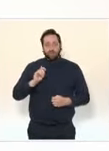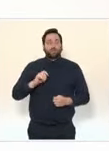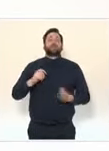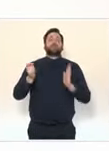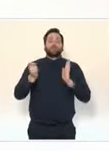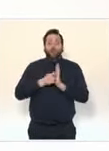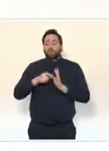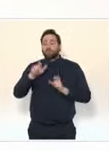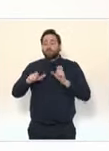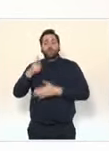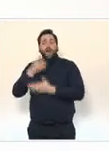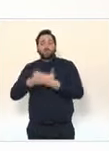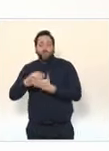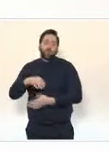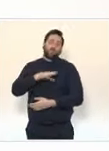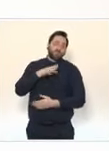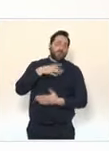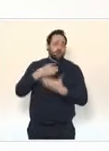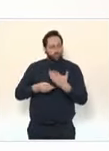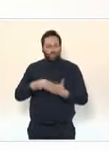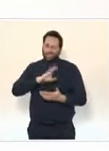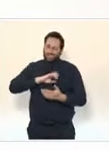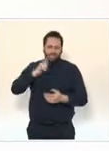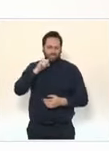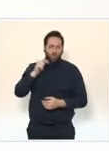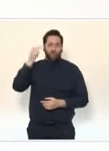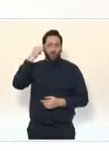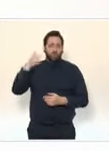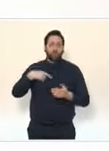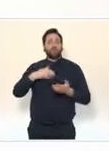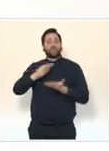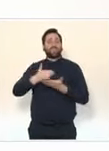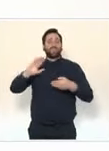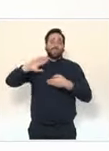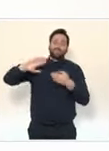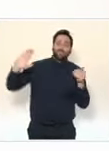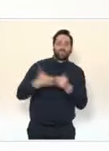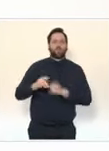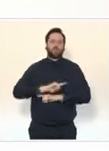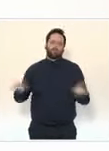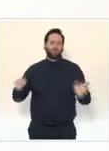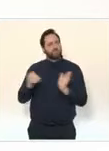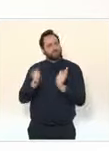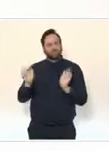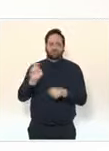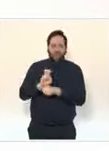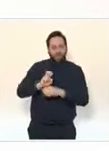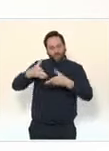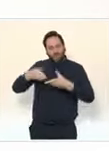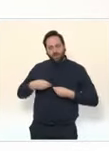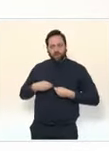Je rappelle que nous recrutons 5 000 remplaçants actuellement pour les cas d'absence qui excèdent nos capacités de remplacement